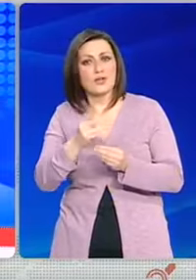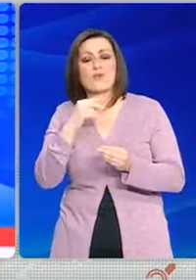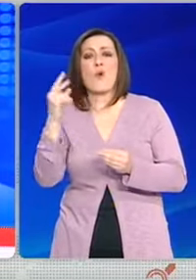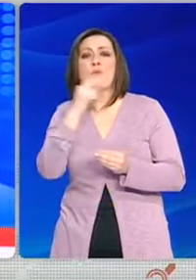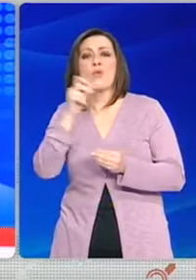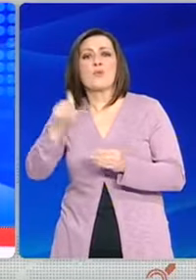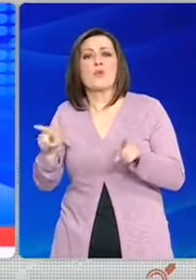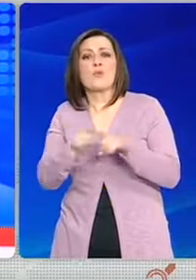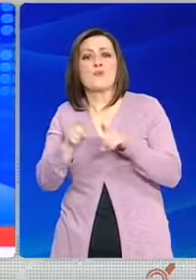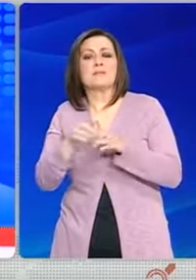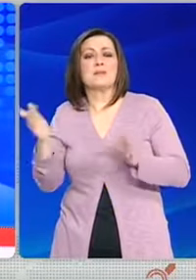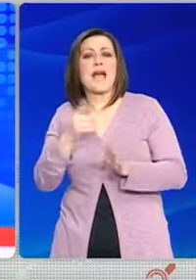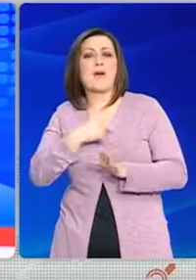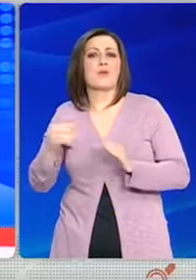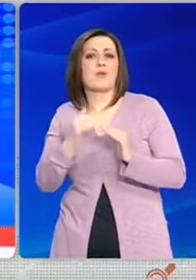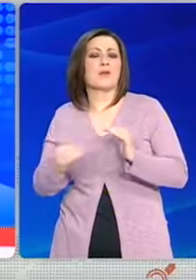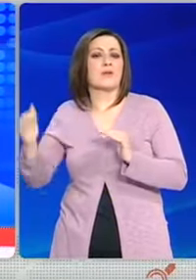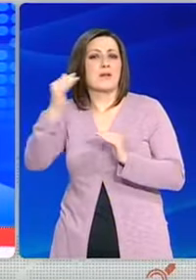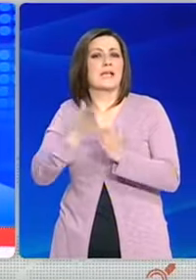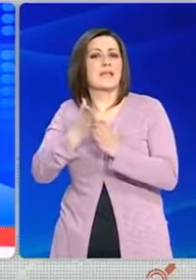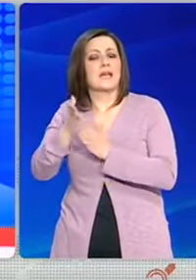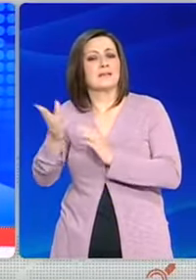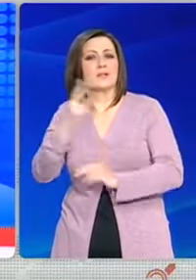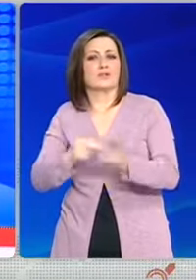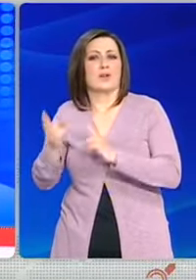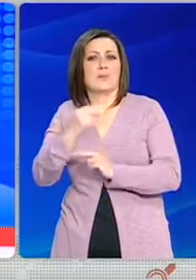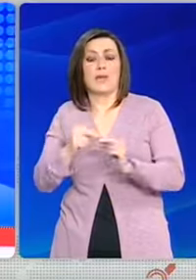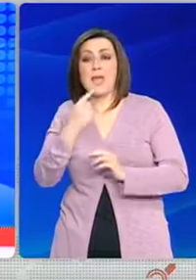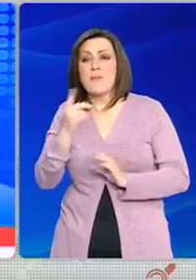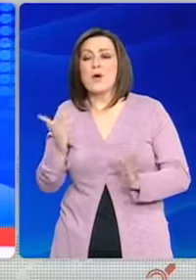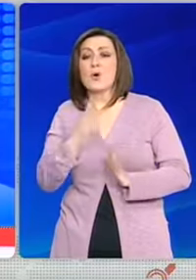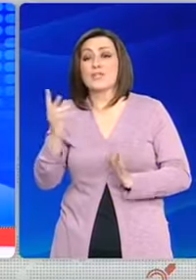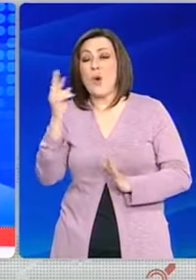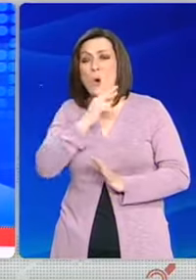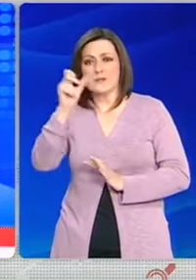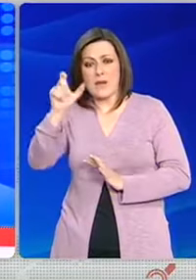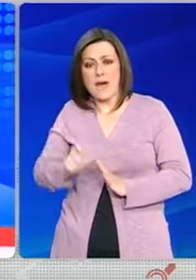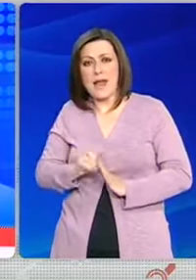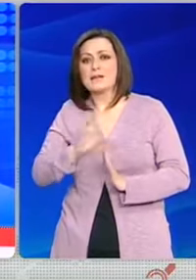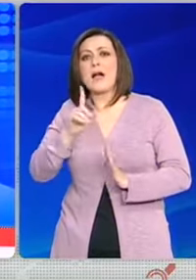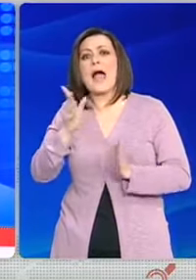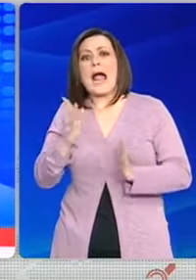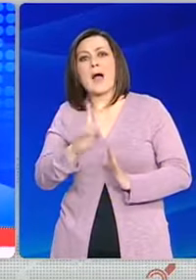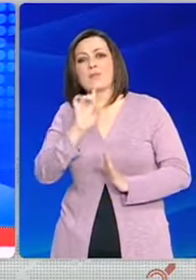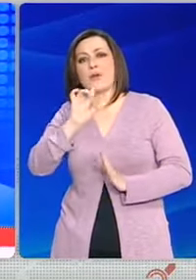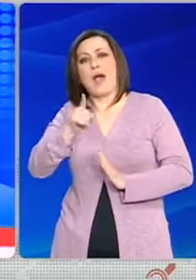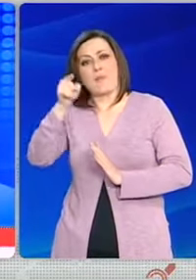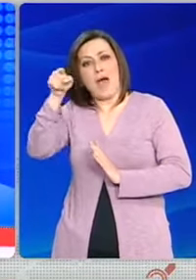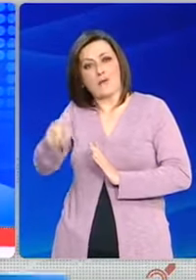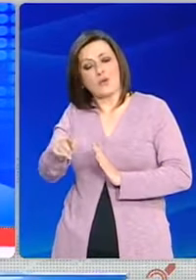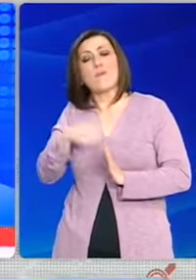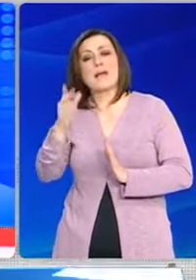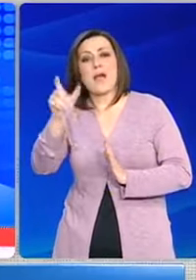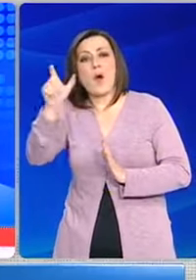Χαρακτήρισε τον Πρωθυπουργό Δωτό και κατήγγειλε ότι παρεμβαίνει άμεσα σε συγκεκριμένο ανώτατο δικαστικό, μεταβιβάζοντάς του